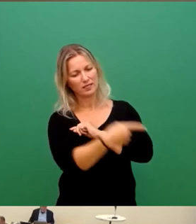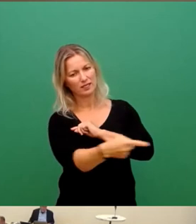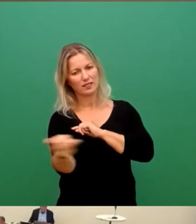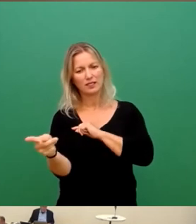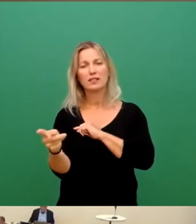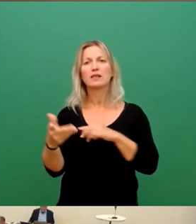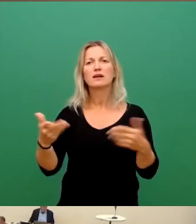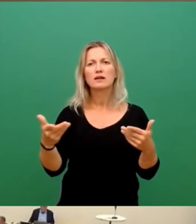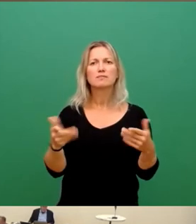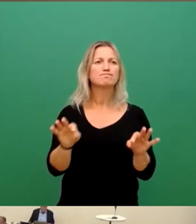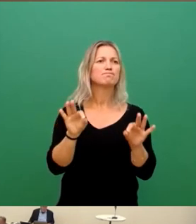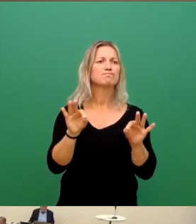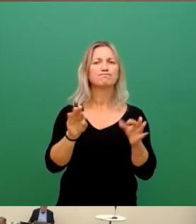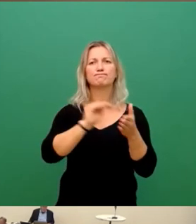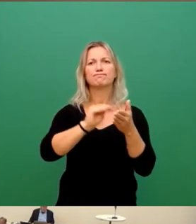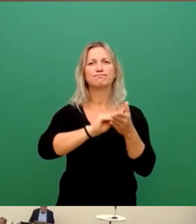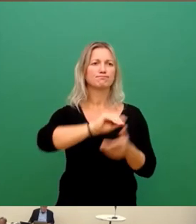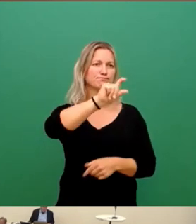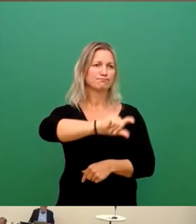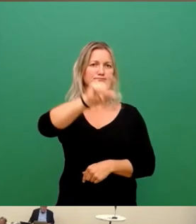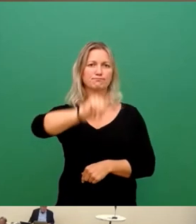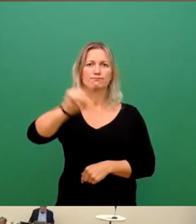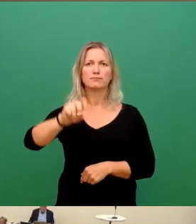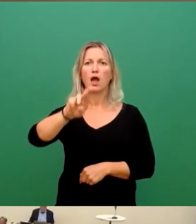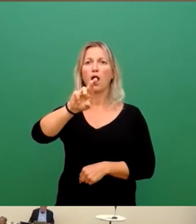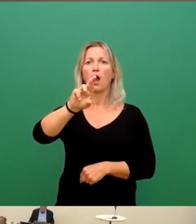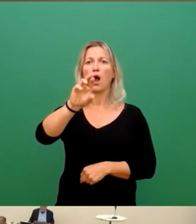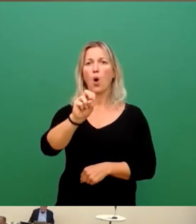Schriftzug Ronny und Nadel.